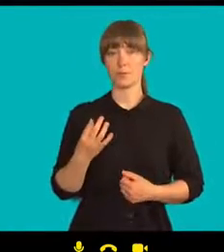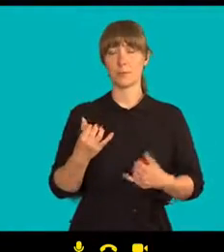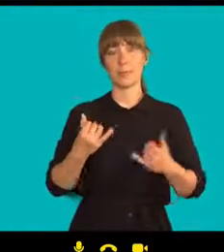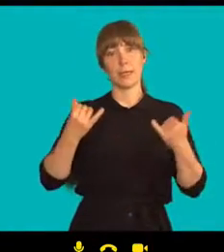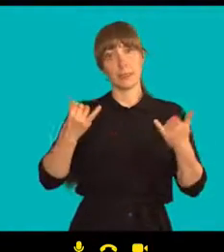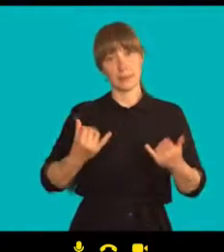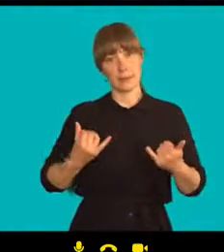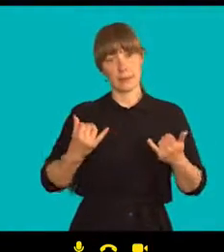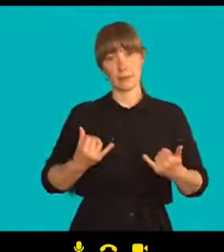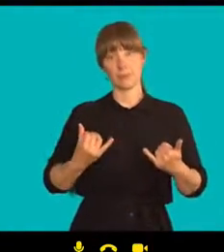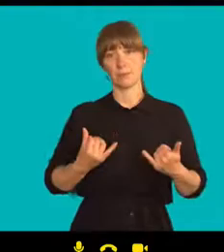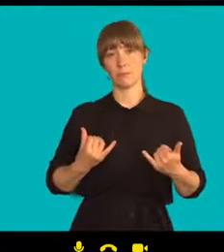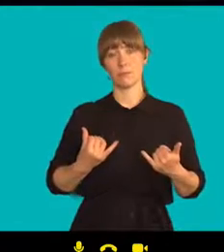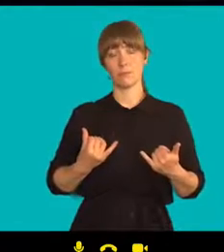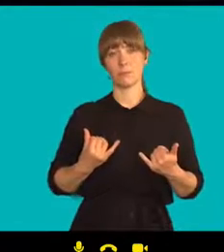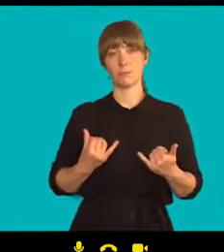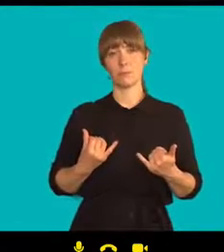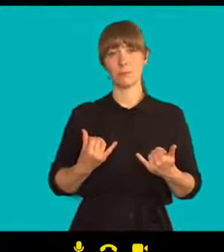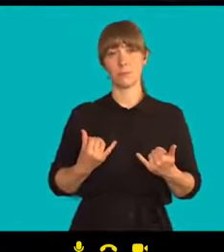se podívají